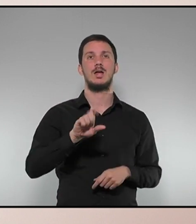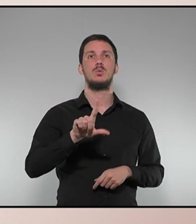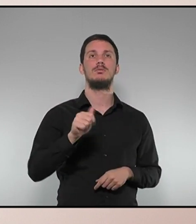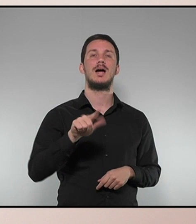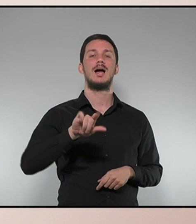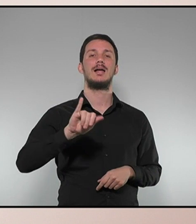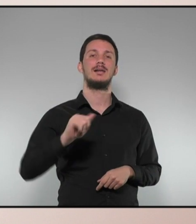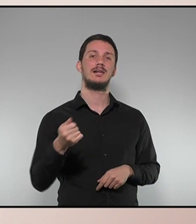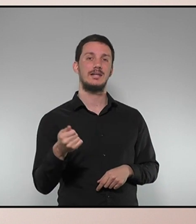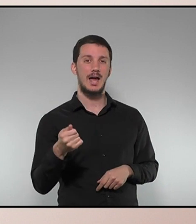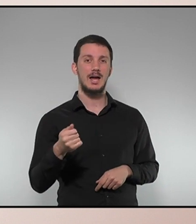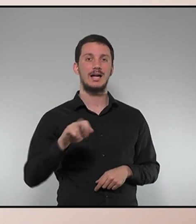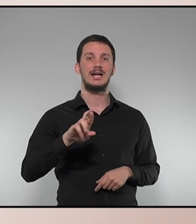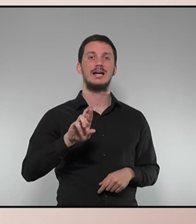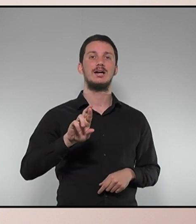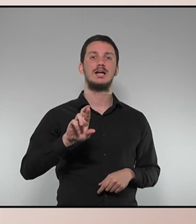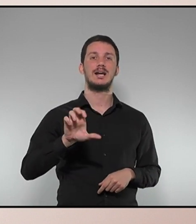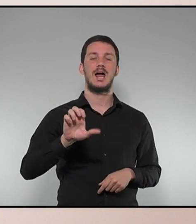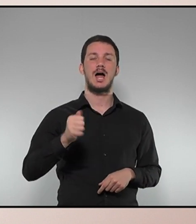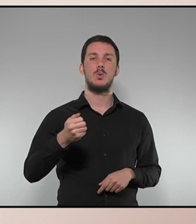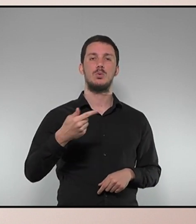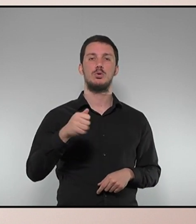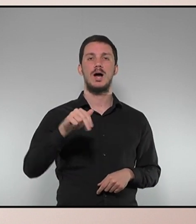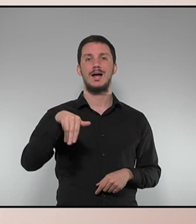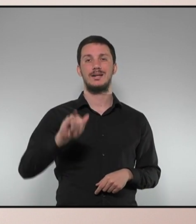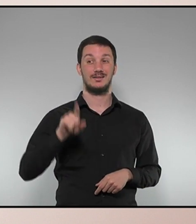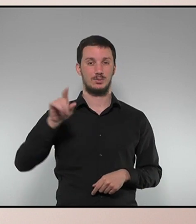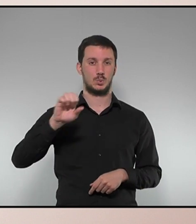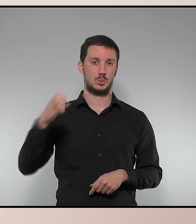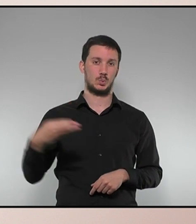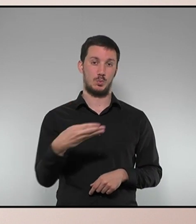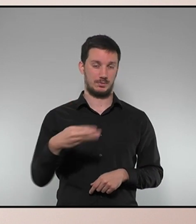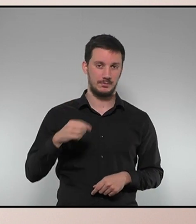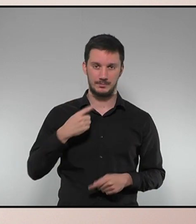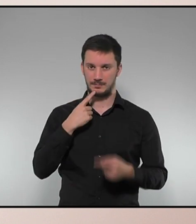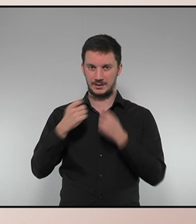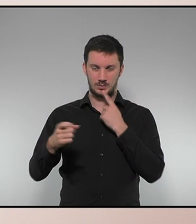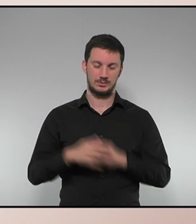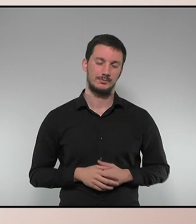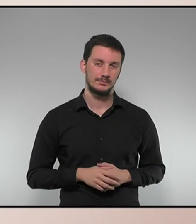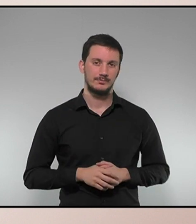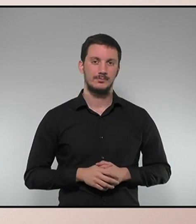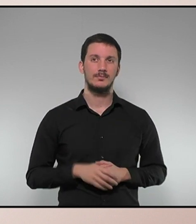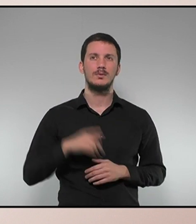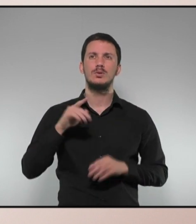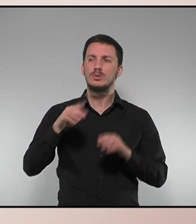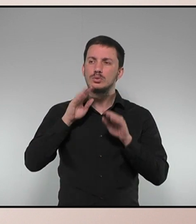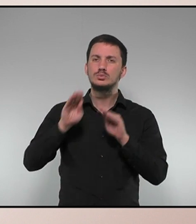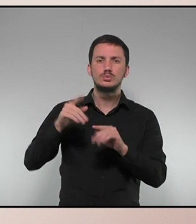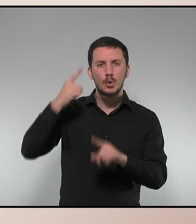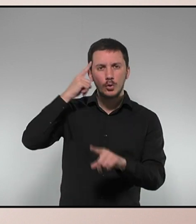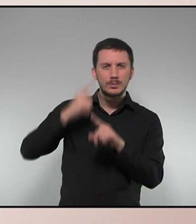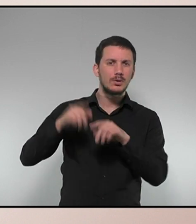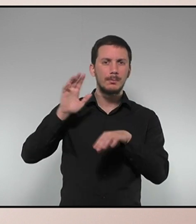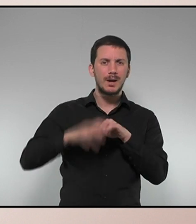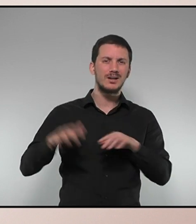parlamentari i a candidatura de l'Unitat Popular un nou cicle per guanyar. Gràcies vicepresidenta. President, quins eren els seus objectius per assistir a la